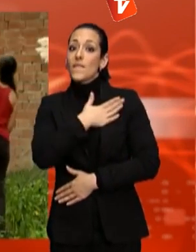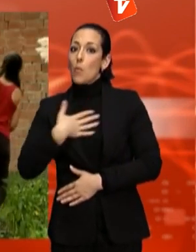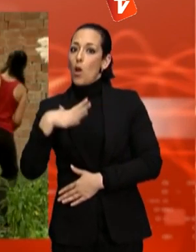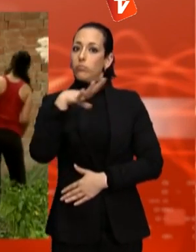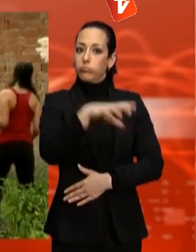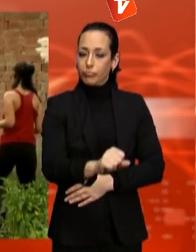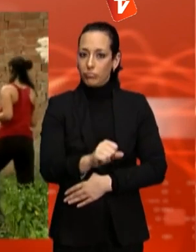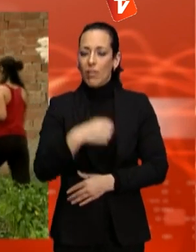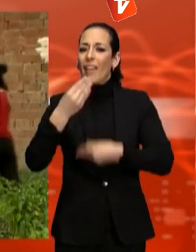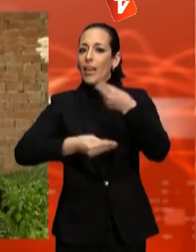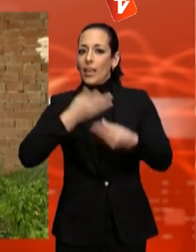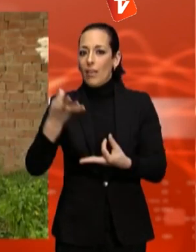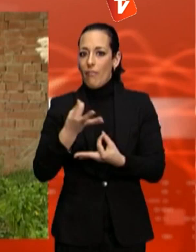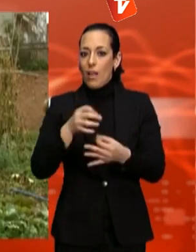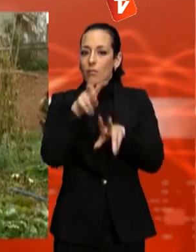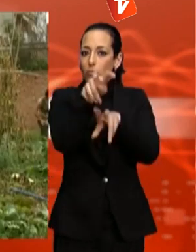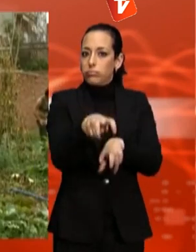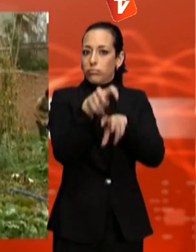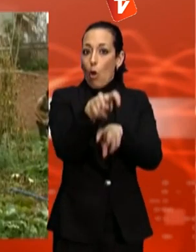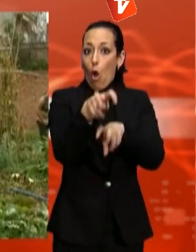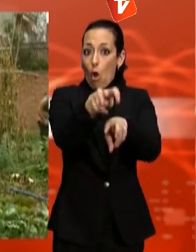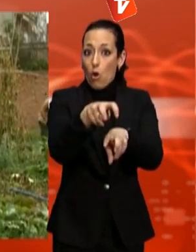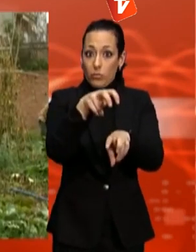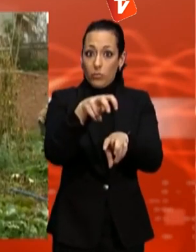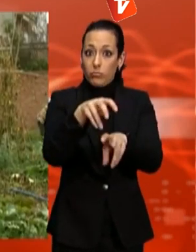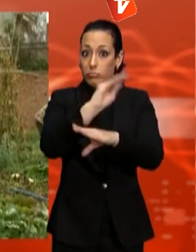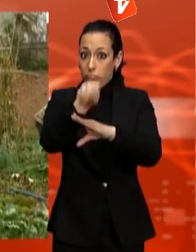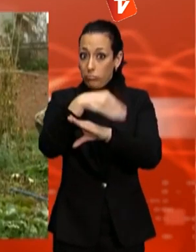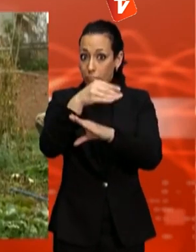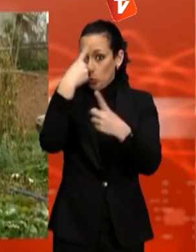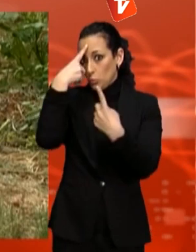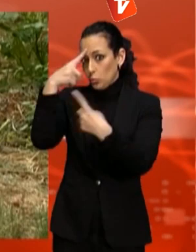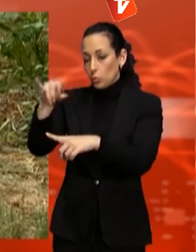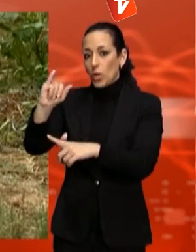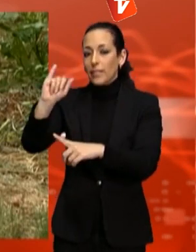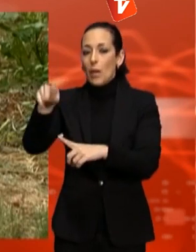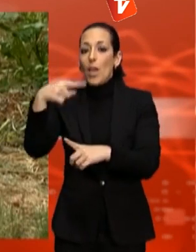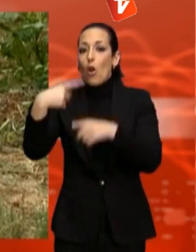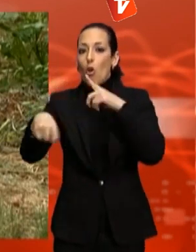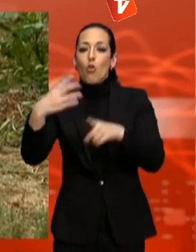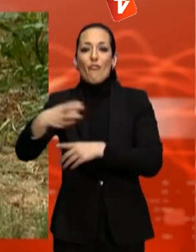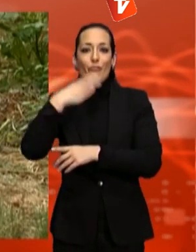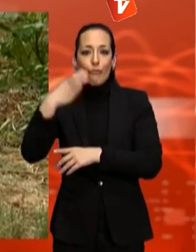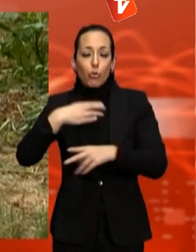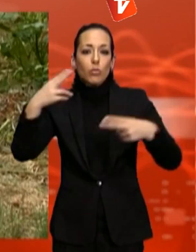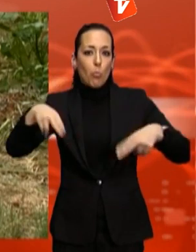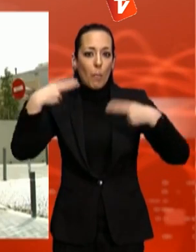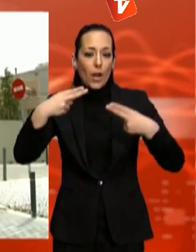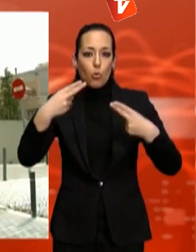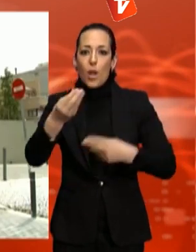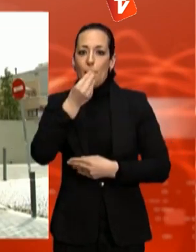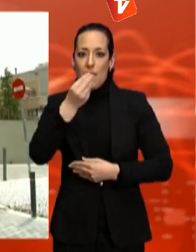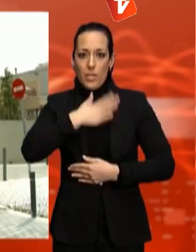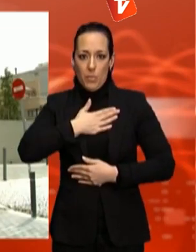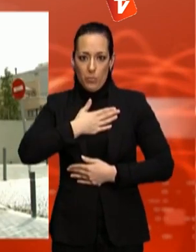gestionaria i l'acollita seria per autoconsum. L'Ajuntament també garanteix l'accés a l'aigua en aquests espais. Si l